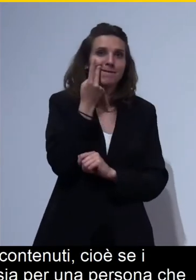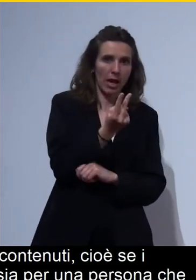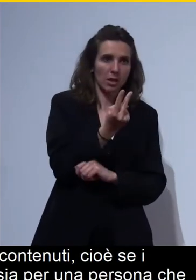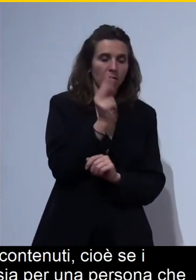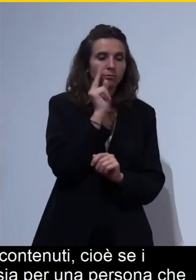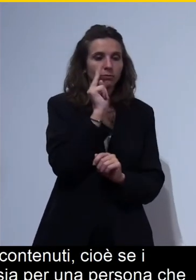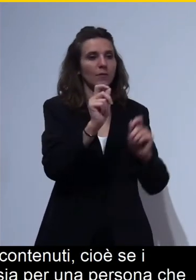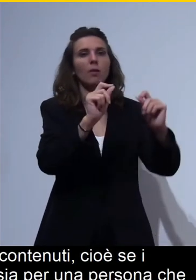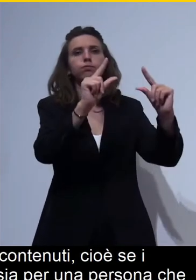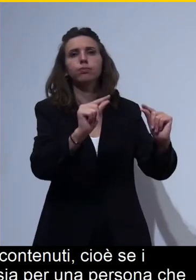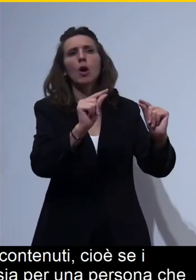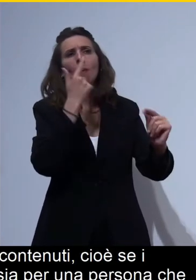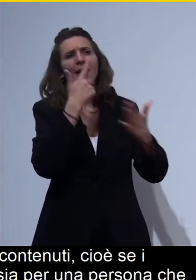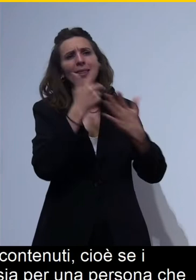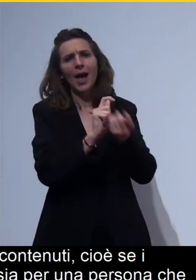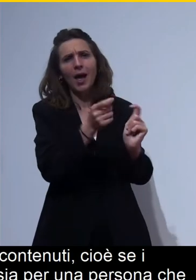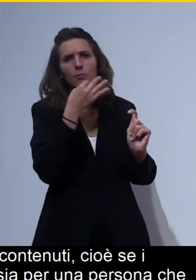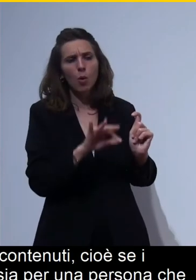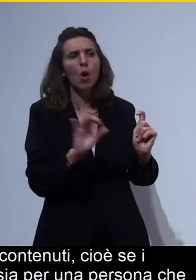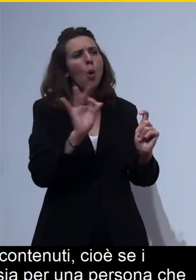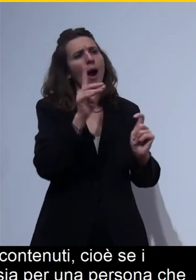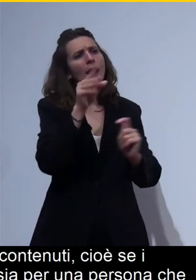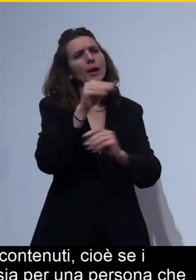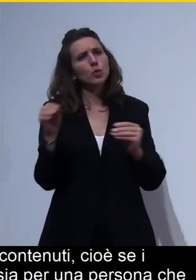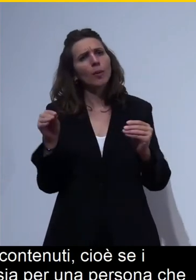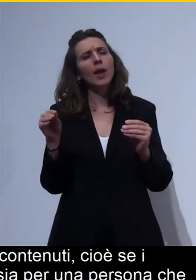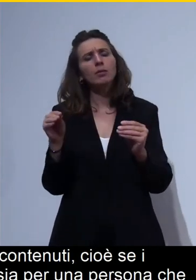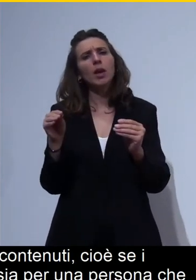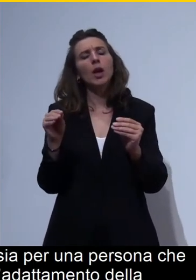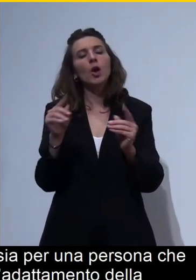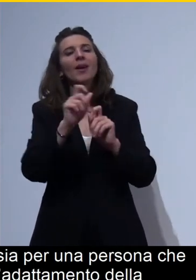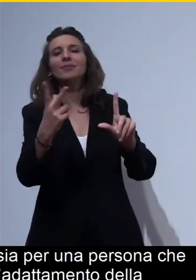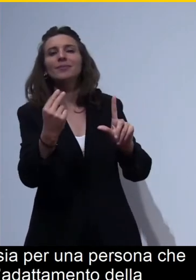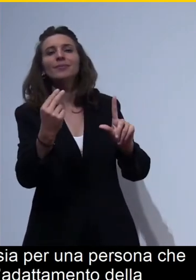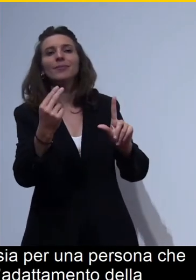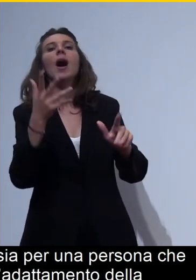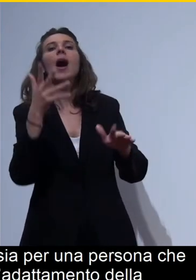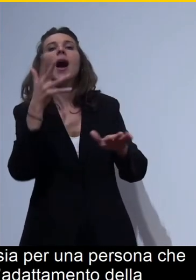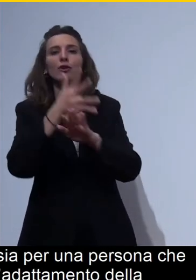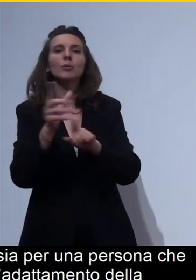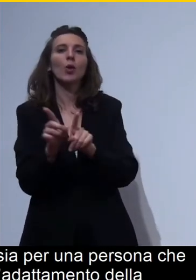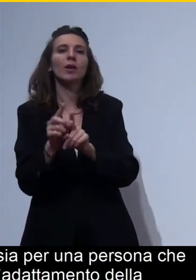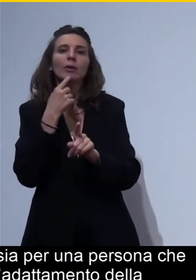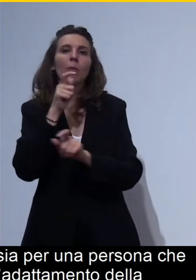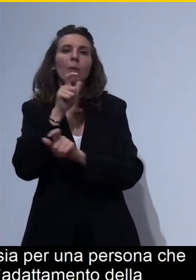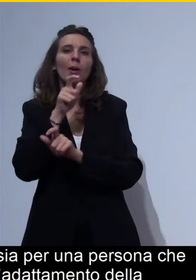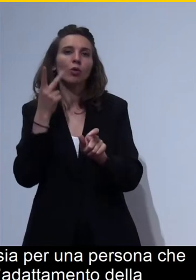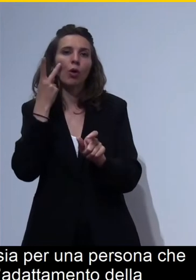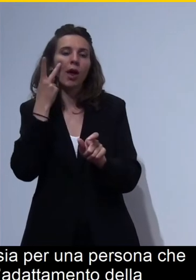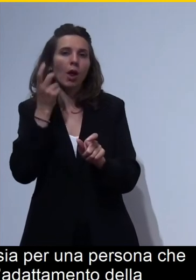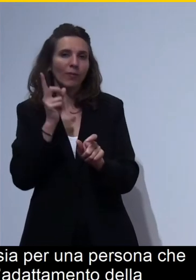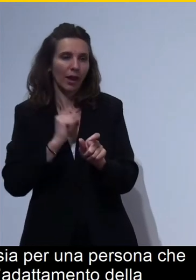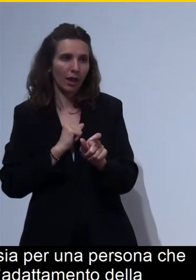della visualizzazione, ma anche attraverso strumenti con riscontro vocale, quindi con un lettore di schermo a riscontro vocale o braille.